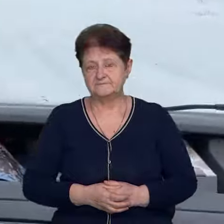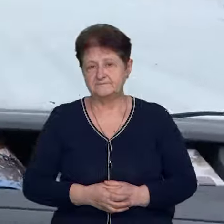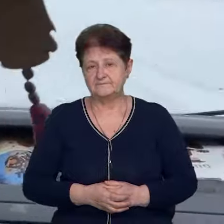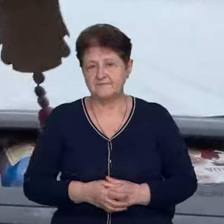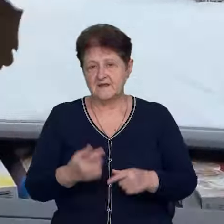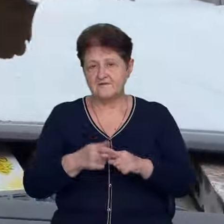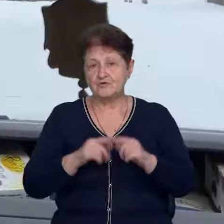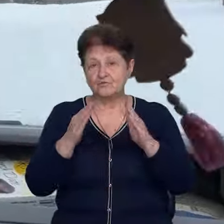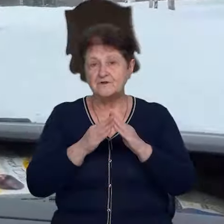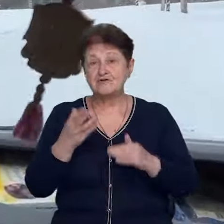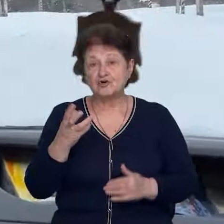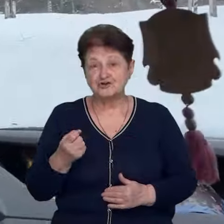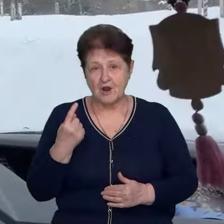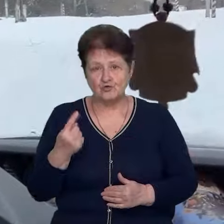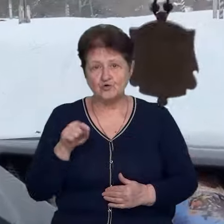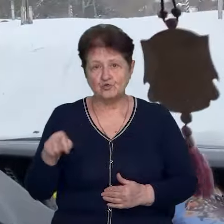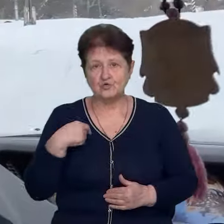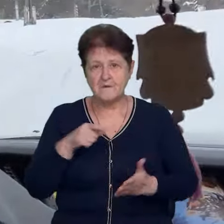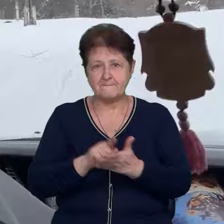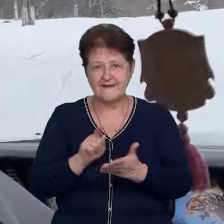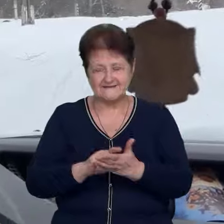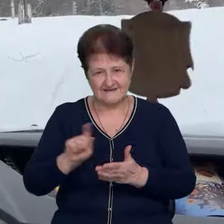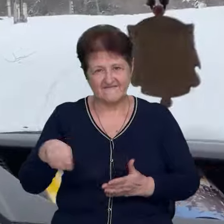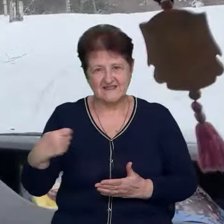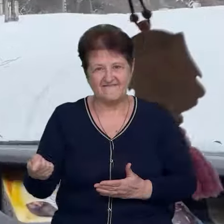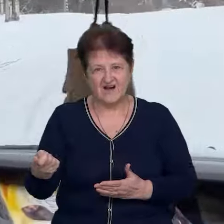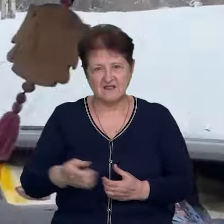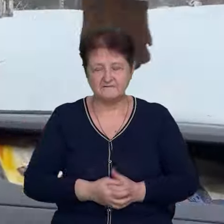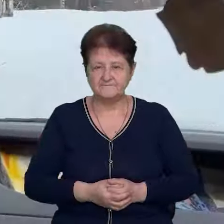Ось будинок ще одного. Тут ми пенсію видавали.